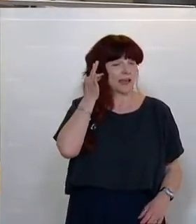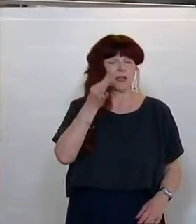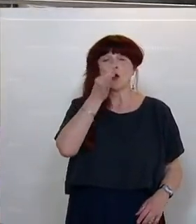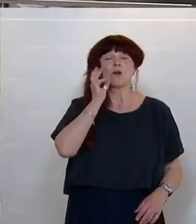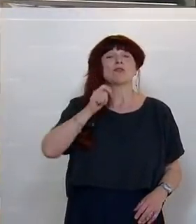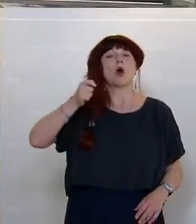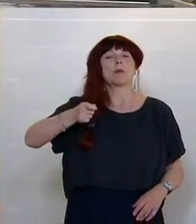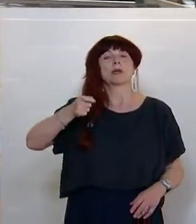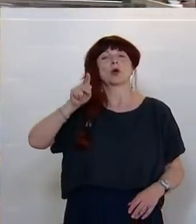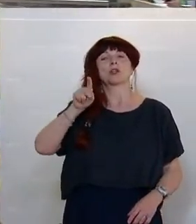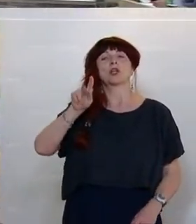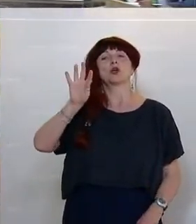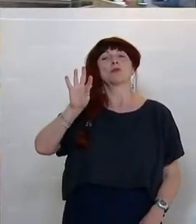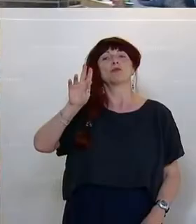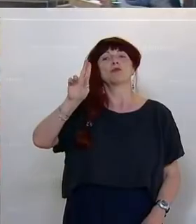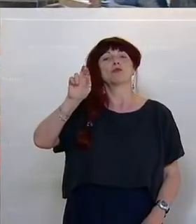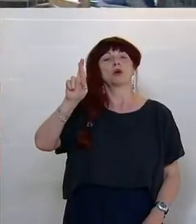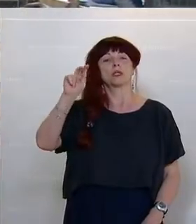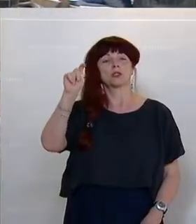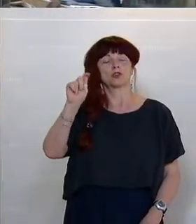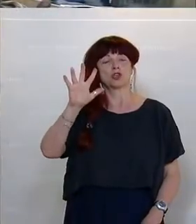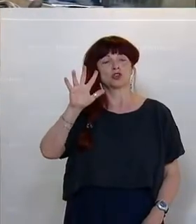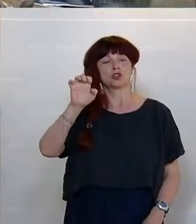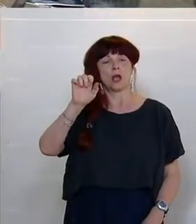Frauen und Männer zugutekommen. In Österreich passiere das nicht. So ihre Kritik.